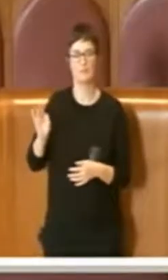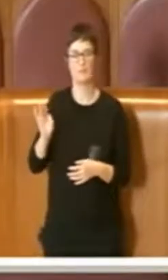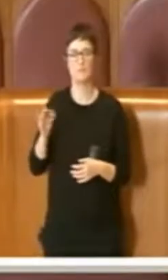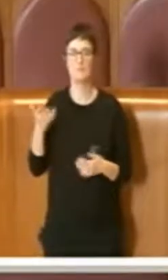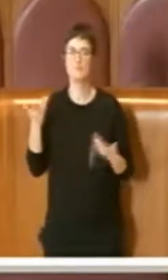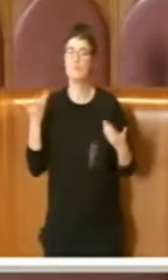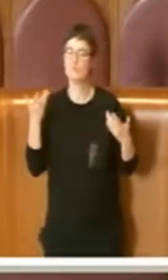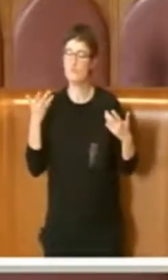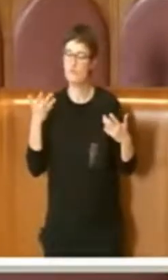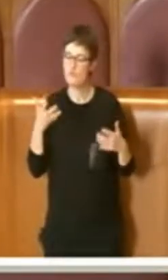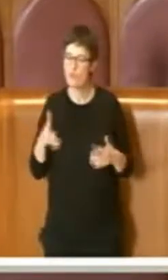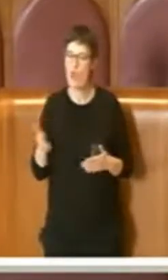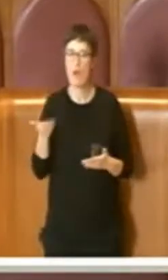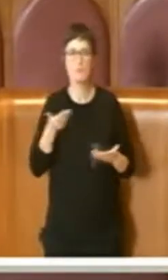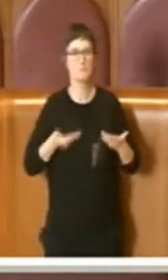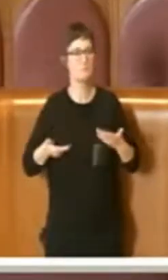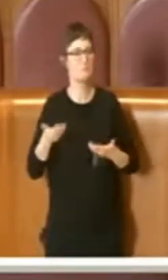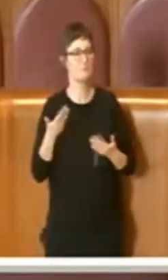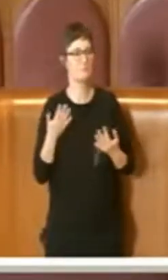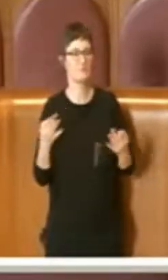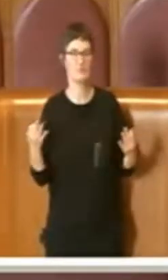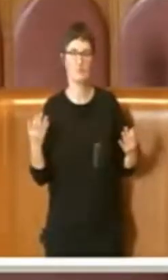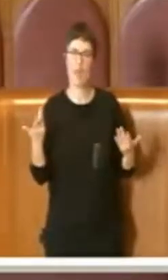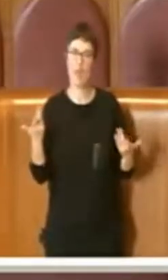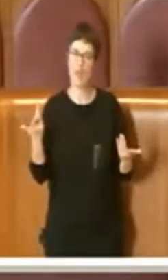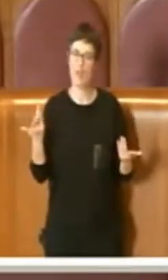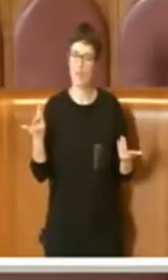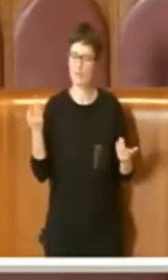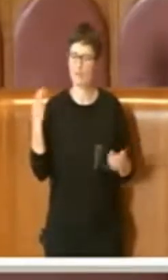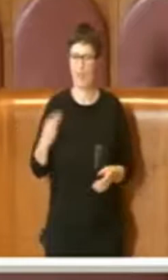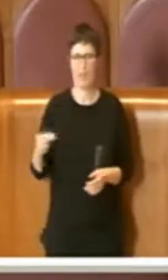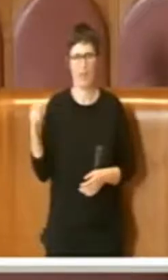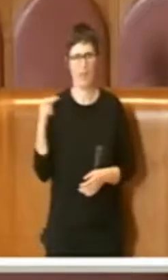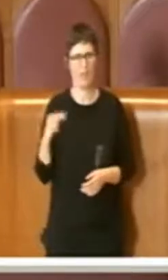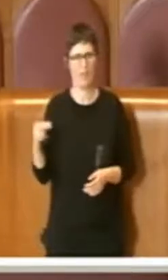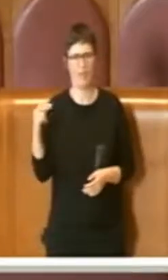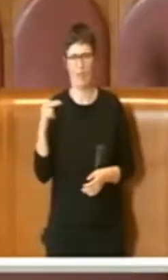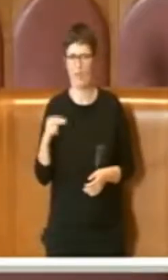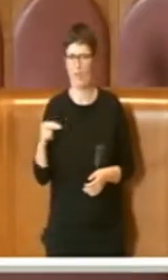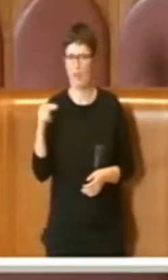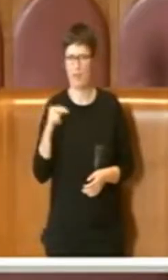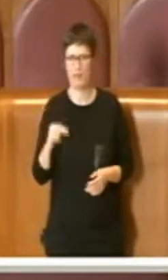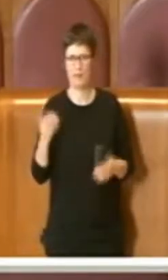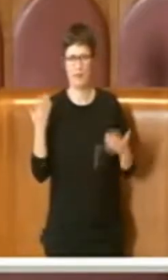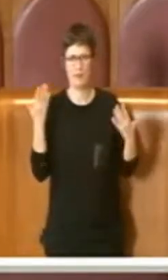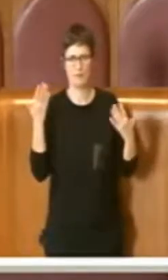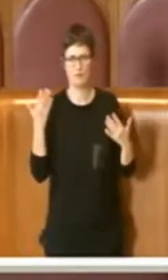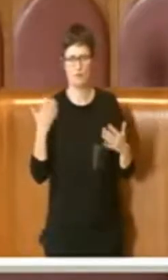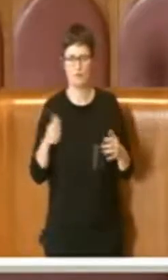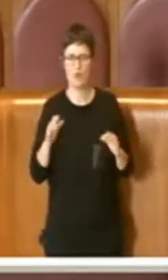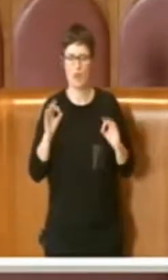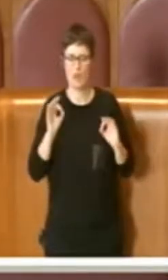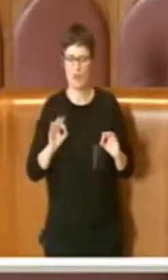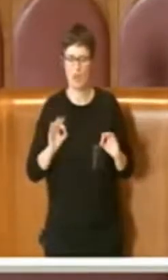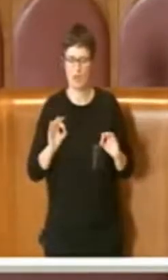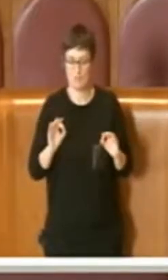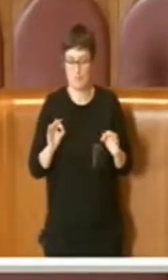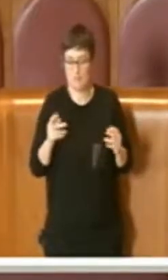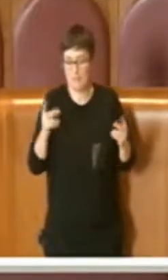da infiniti anni, praticamente, da quando è nato il genere umano